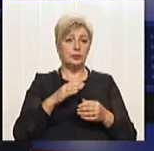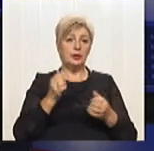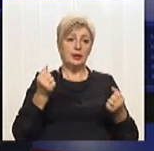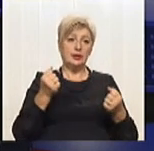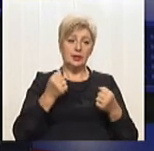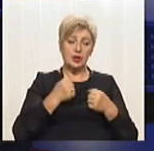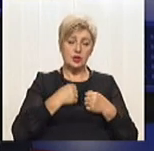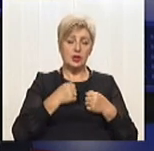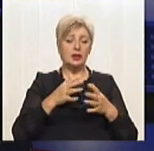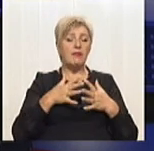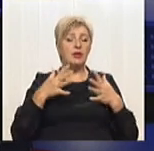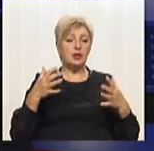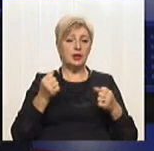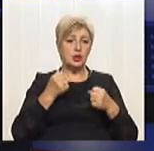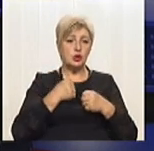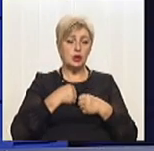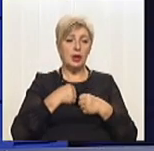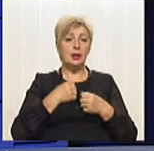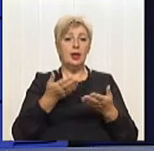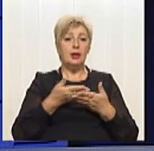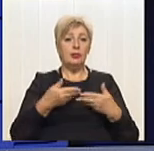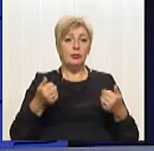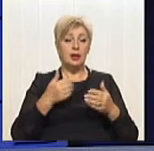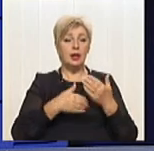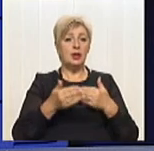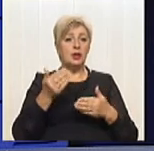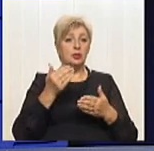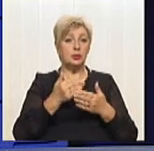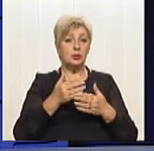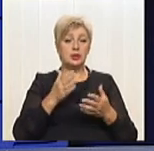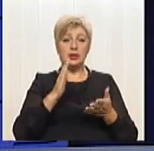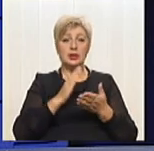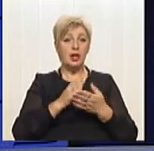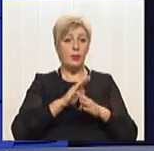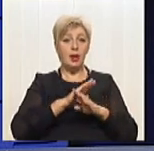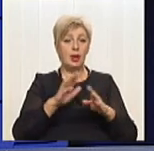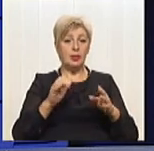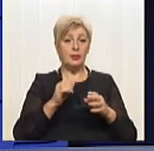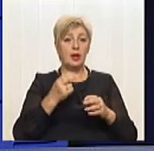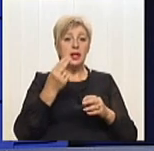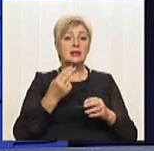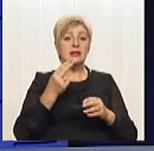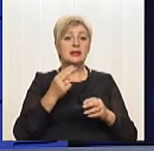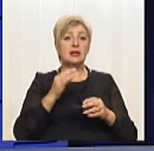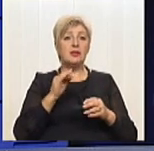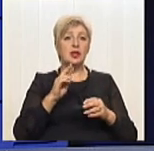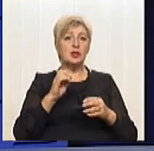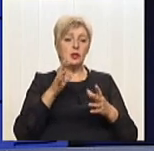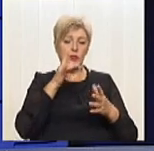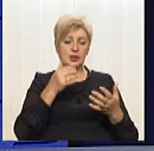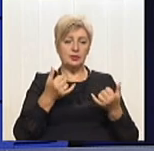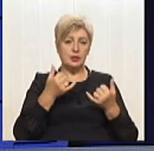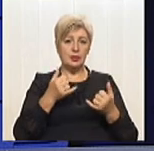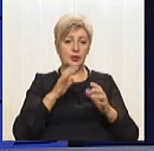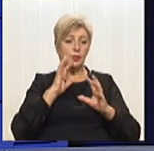жаль, невеликий жаль, ні. На жаль, ми досі не маємо цивілізовано водопостачання в 100